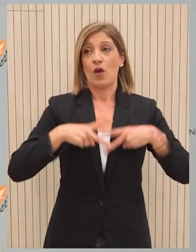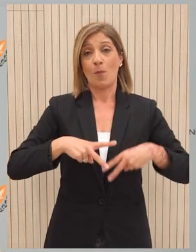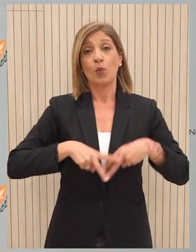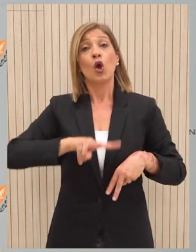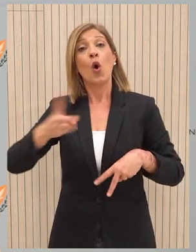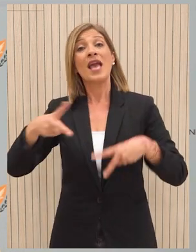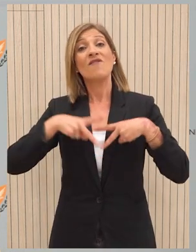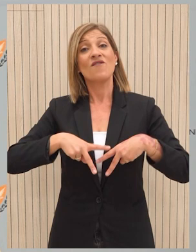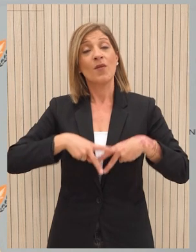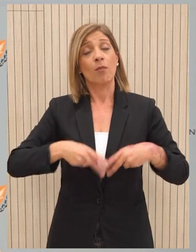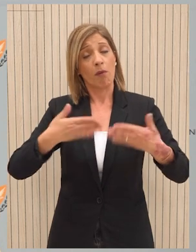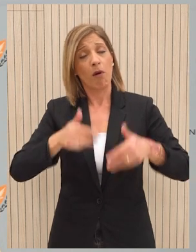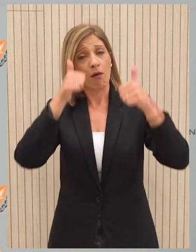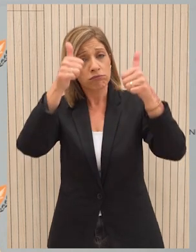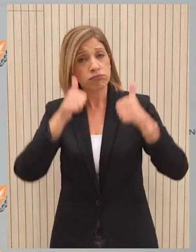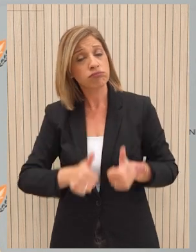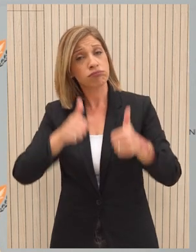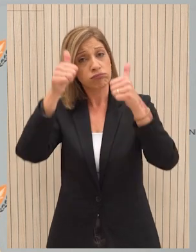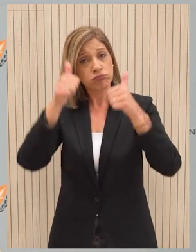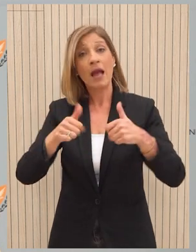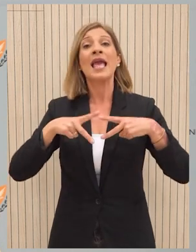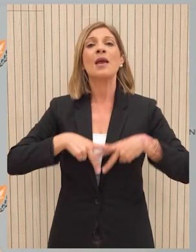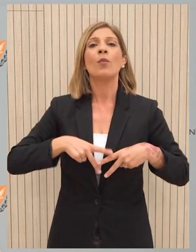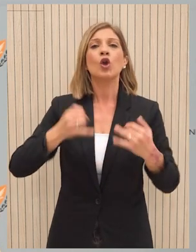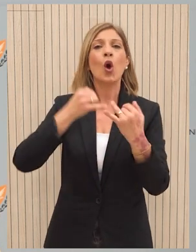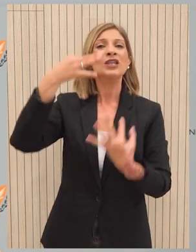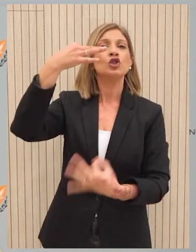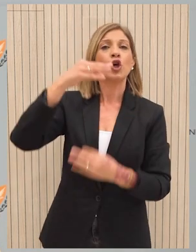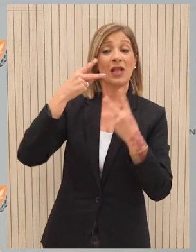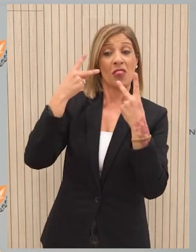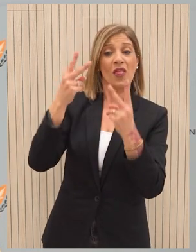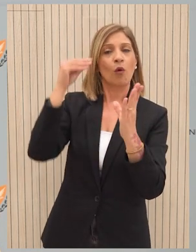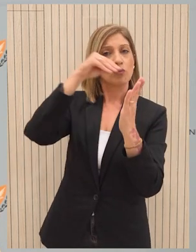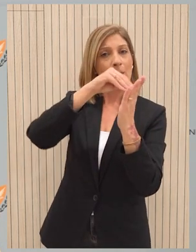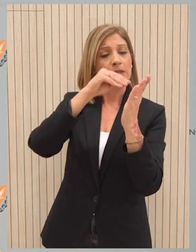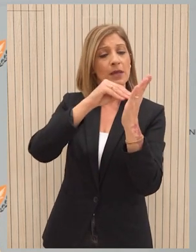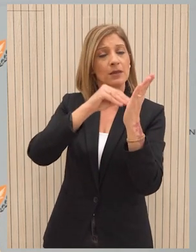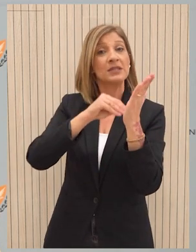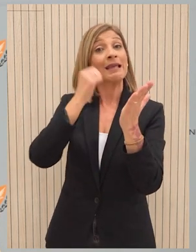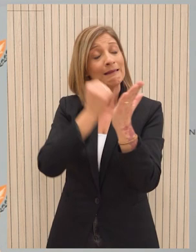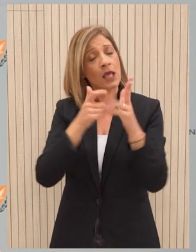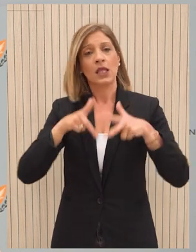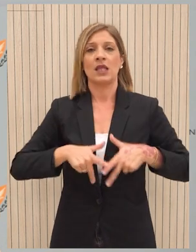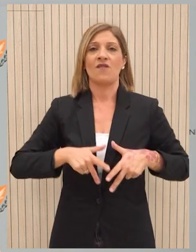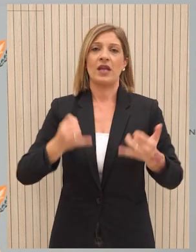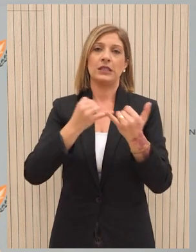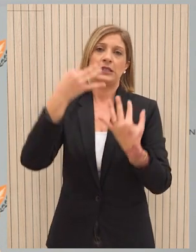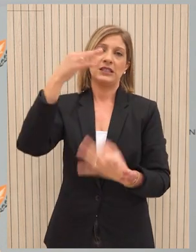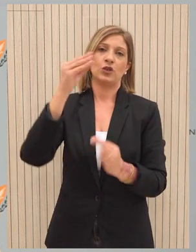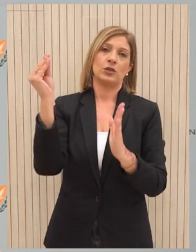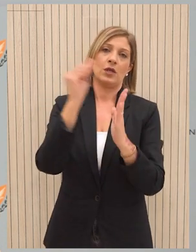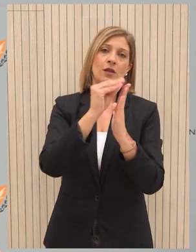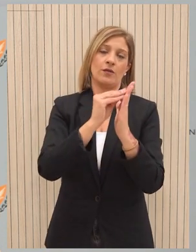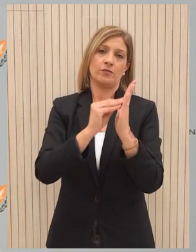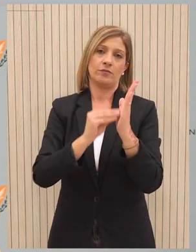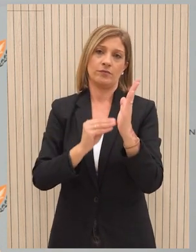των Υφυπουργείων θα αναρτώνται δημόσια στις ιστοσελίδες των Υπουργείων και των Υφυπουργείων και σε ειδική ιστοσελίδα της κυβέρνησης μετά την παρουσίασή τους